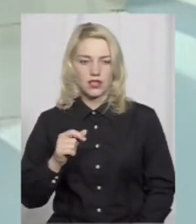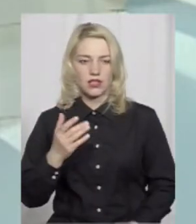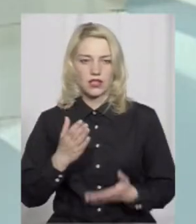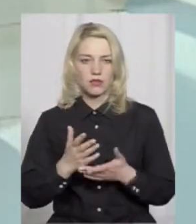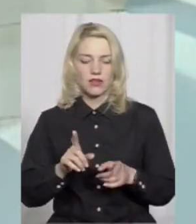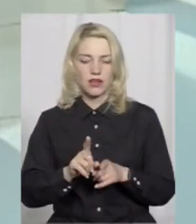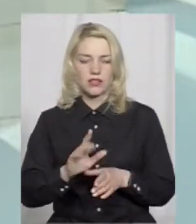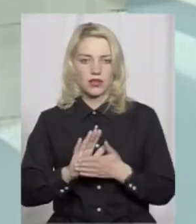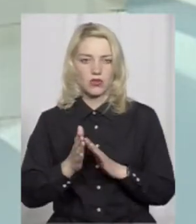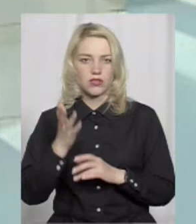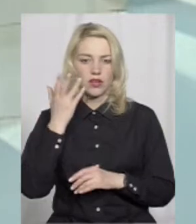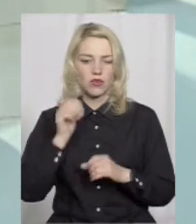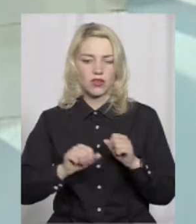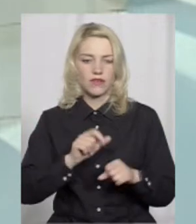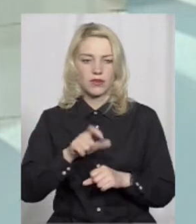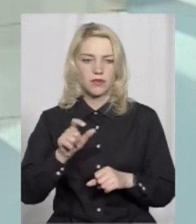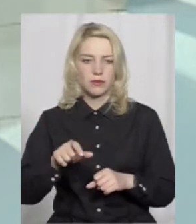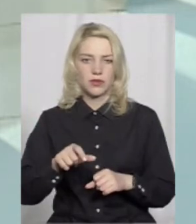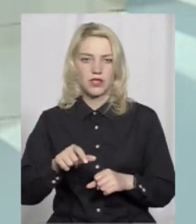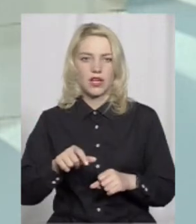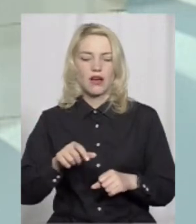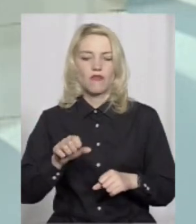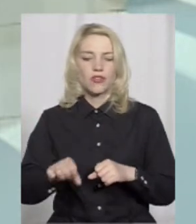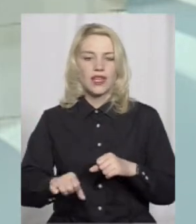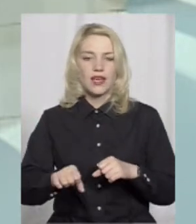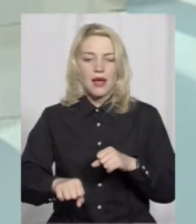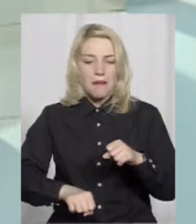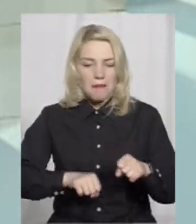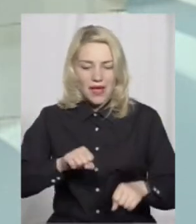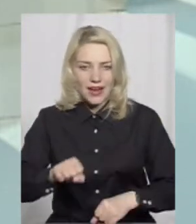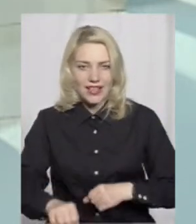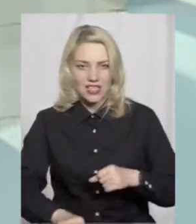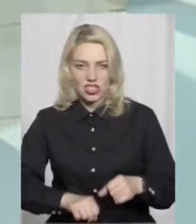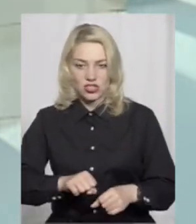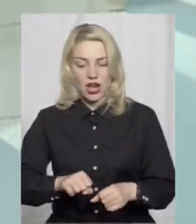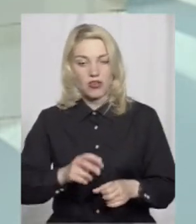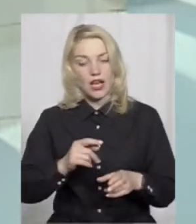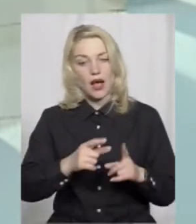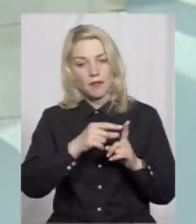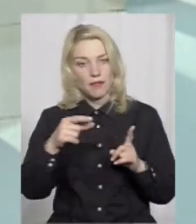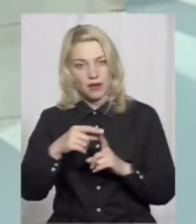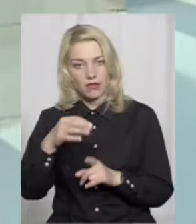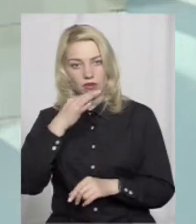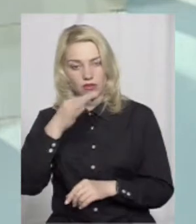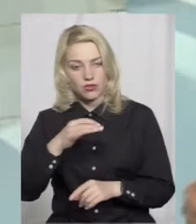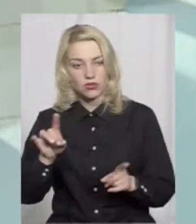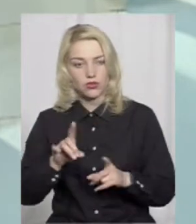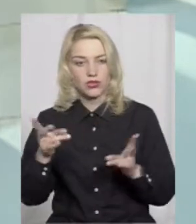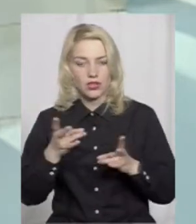ситуація, коли велосипедиси, вони переїжджають пішохідні переходи. Згідно правил дорожнього руху, вони зобов'язані перед пішохідним